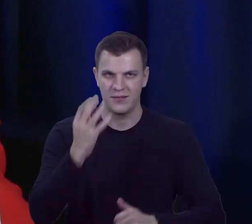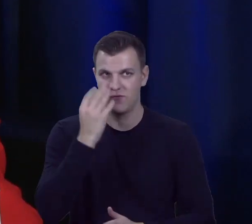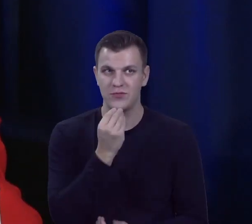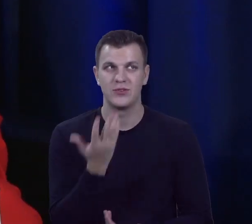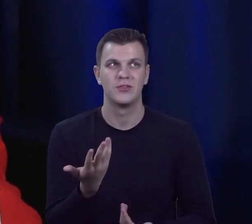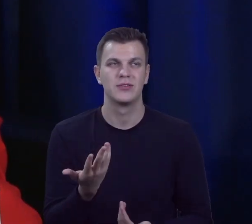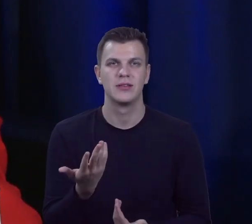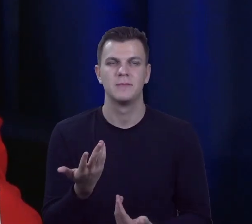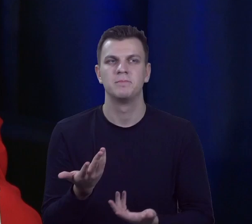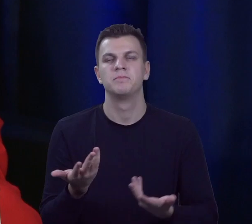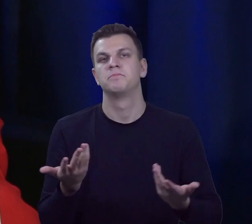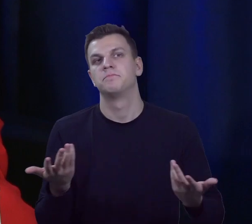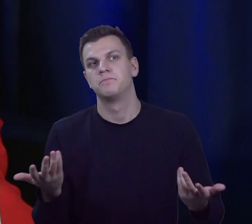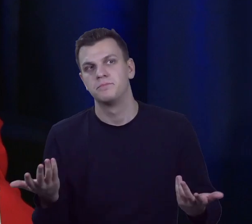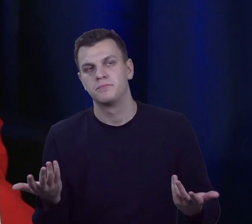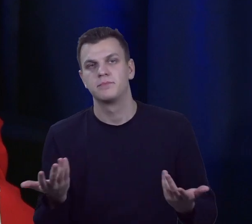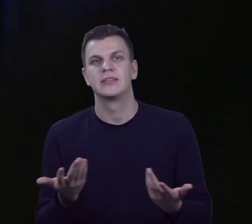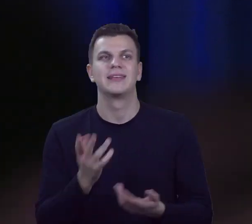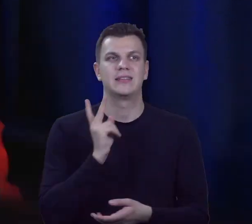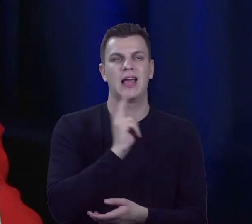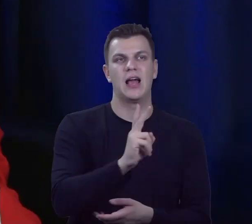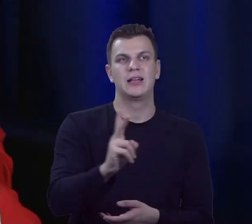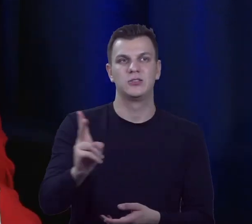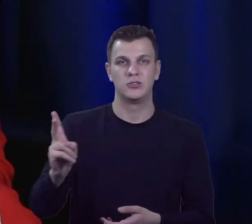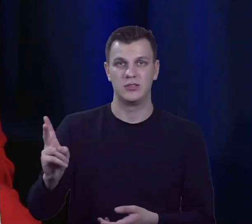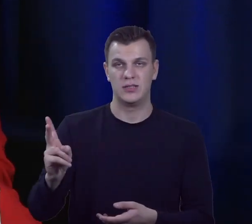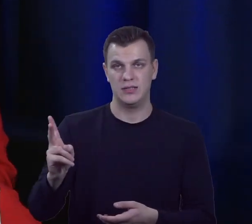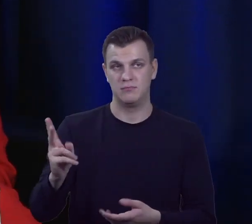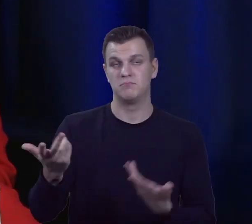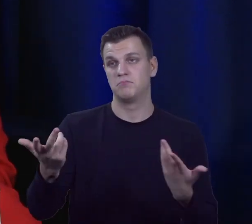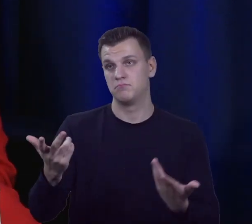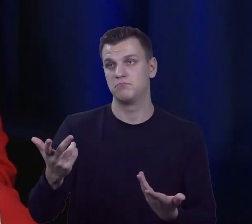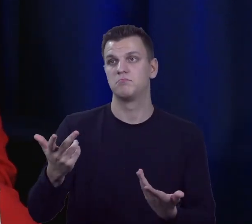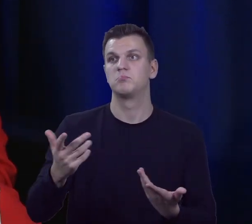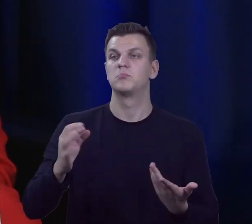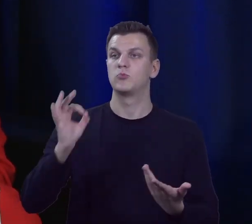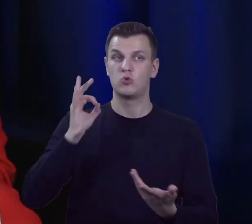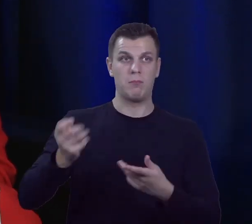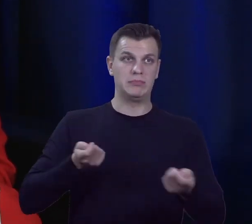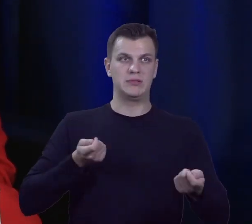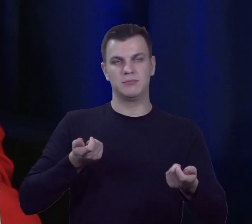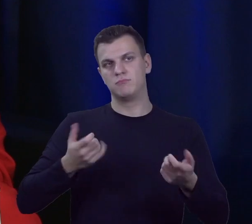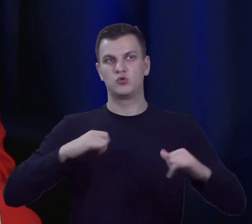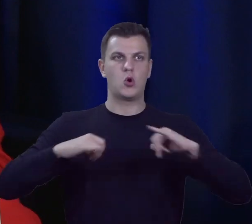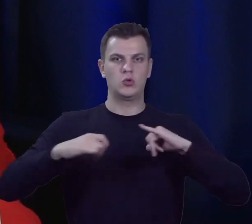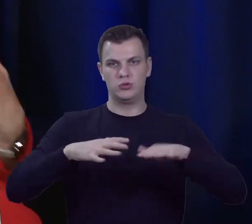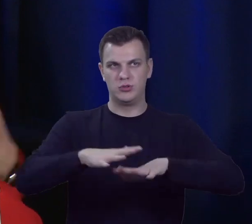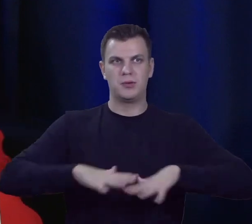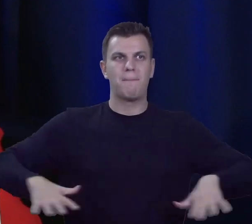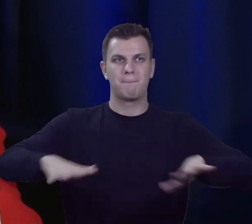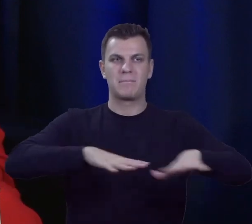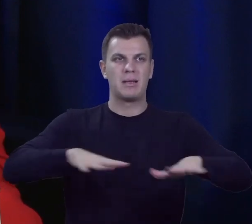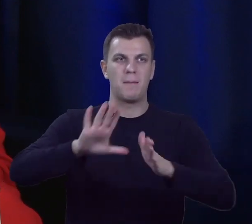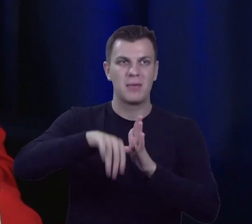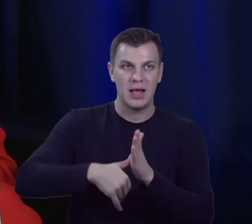za tym idzie, każdy dobrze zarządzający swoją przestrzenią miejską w tym całym